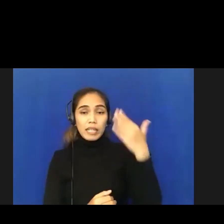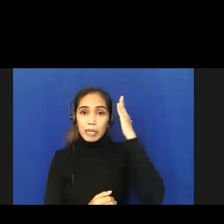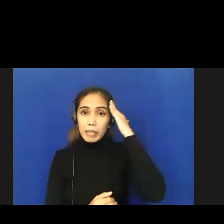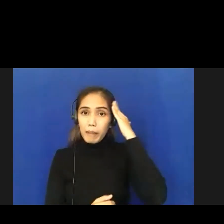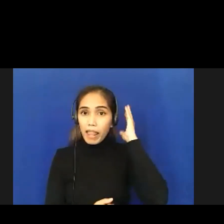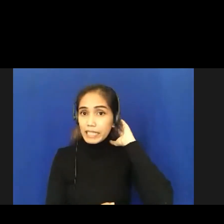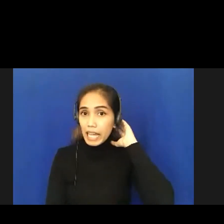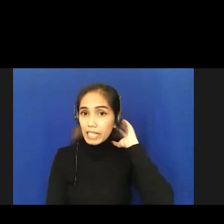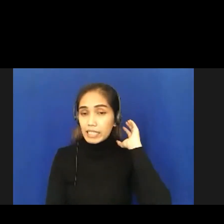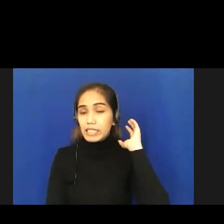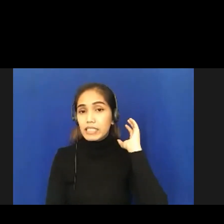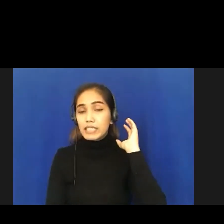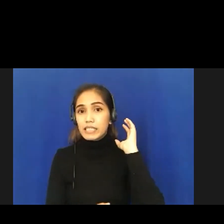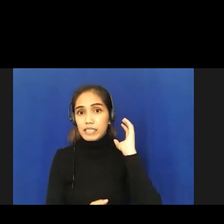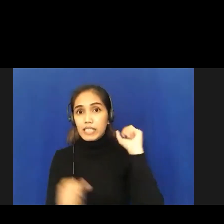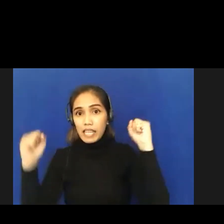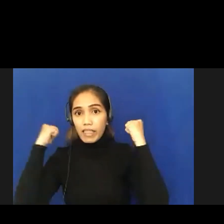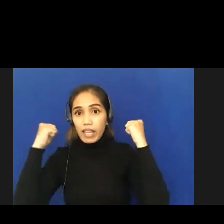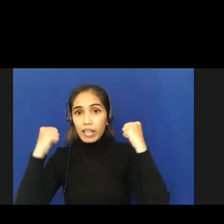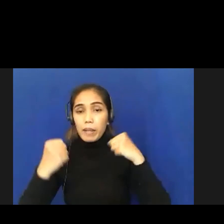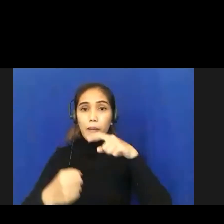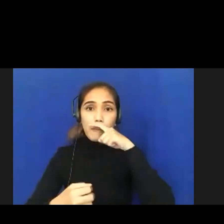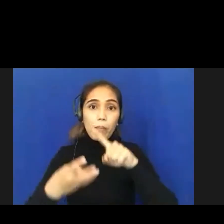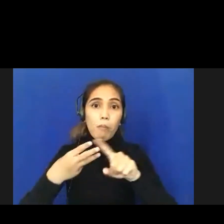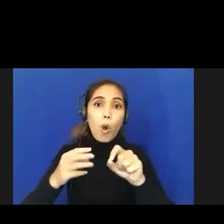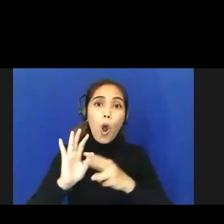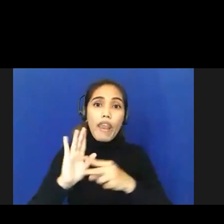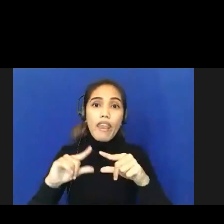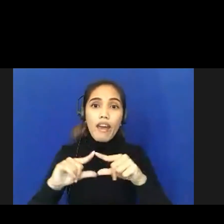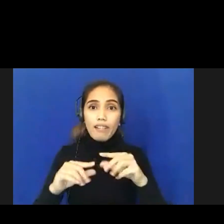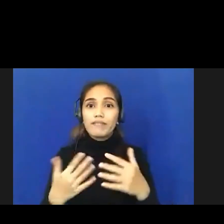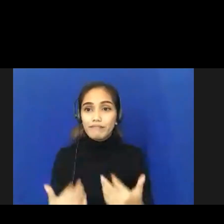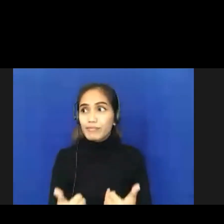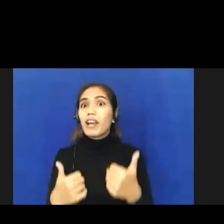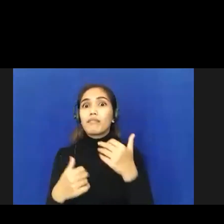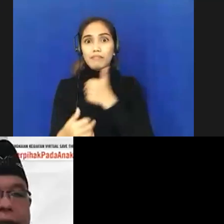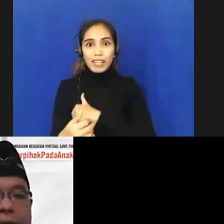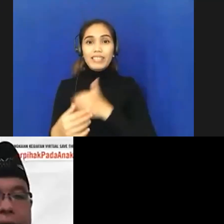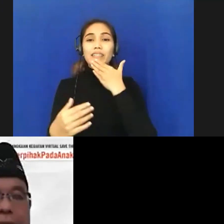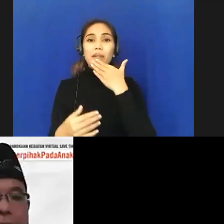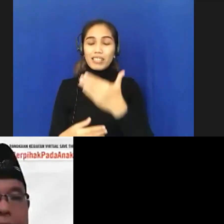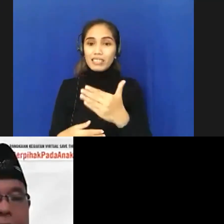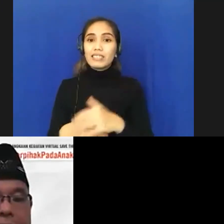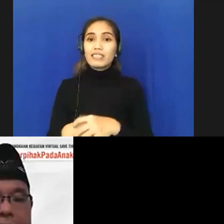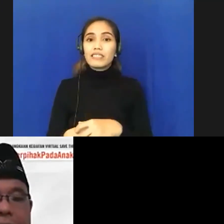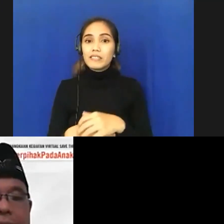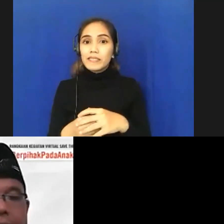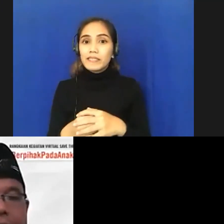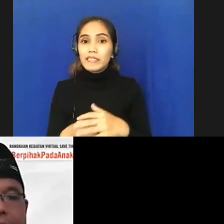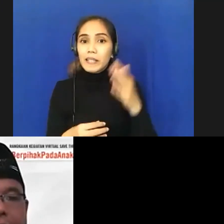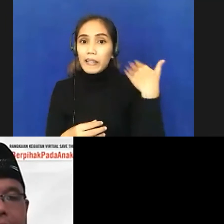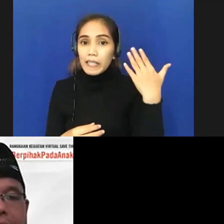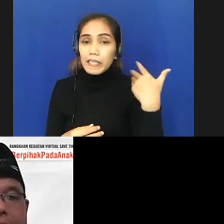Pak Bonat selesai Pak ya baik terima kasih apa yang menjadi